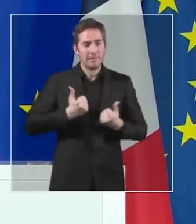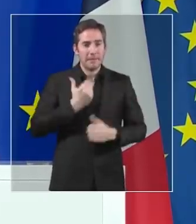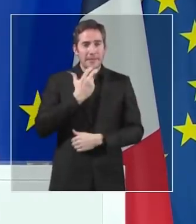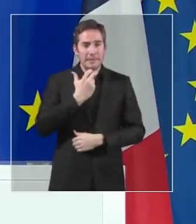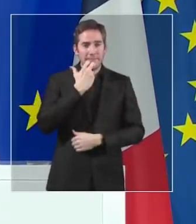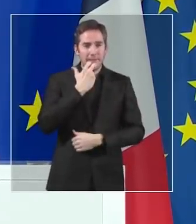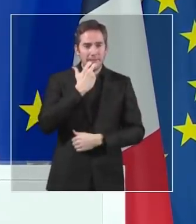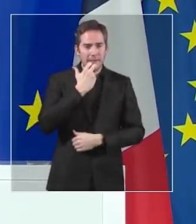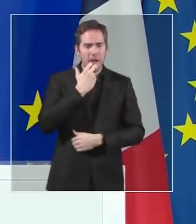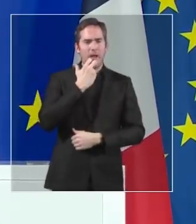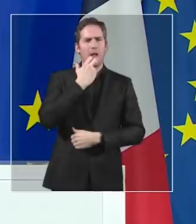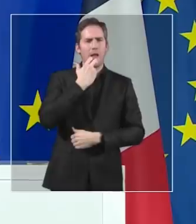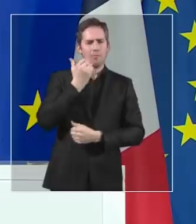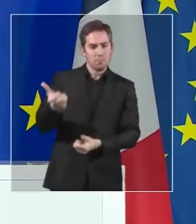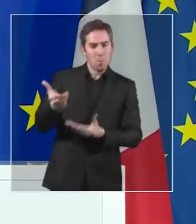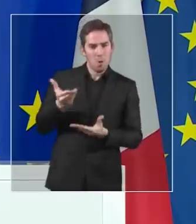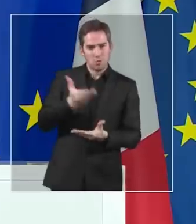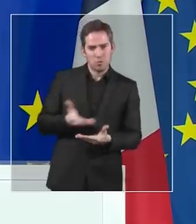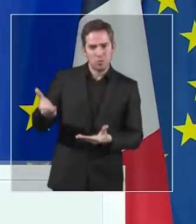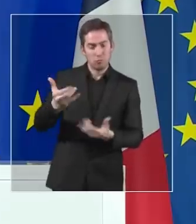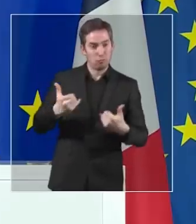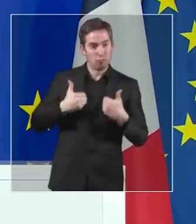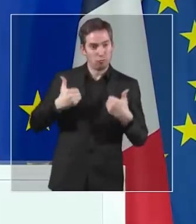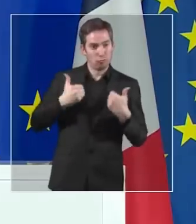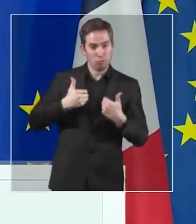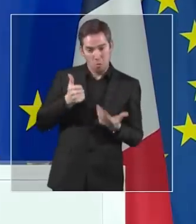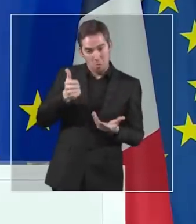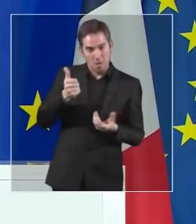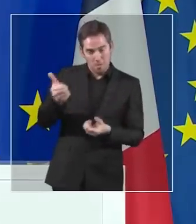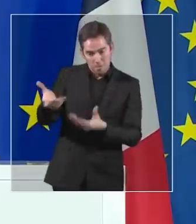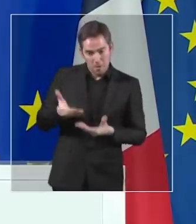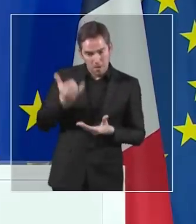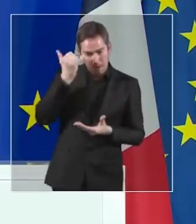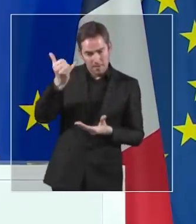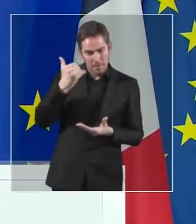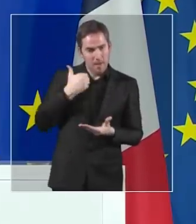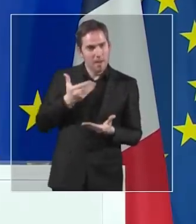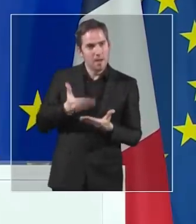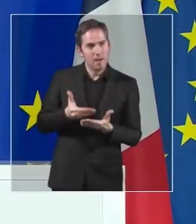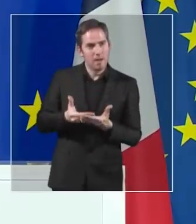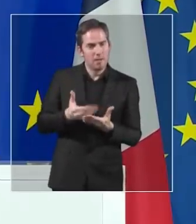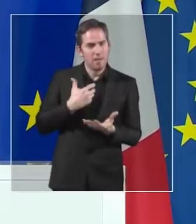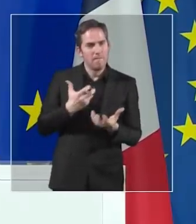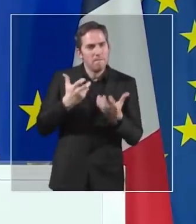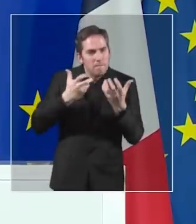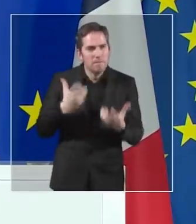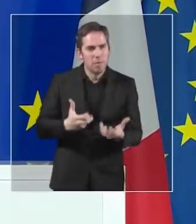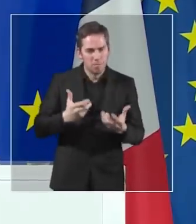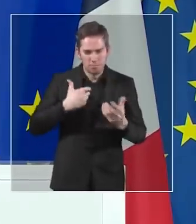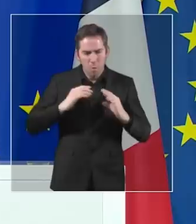les jeunes européens et qui ont été remises aux ministres compétents. Je souhaite que nous puissions enclencher la mise en oeuvre